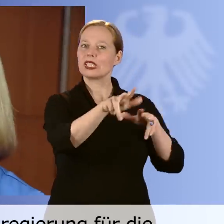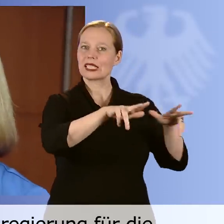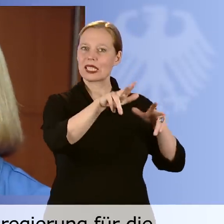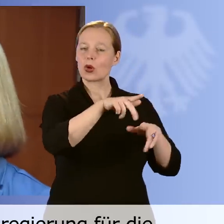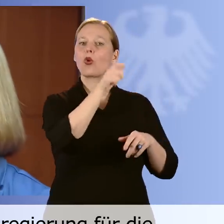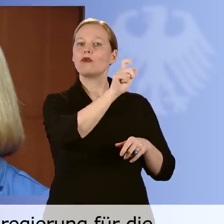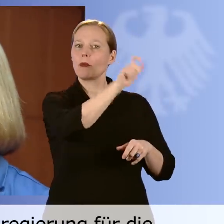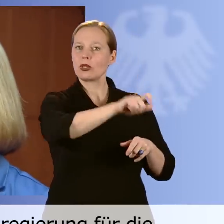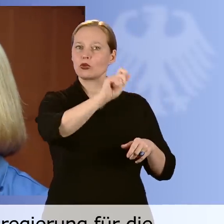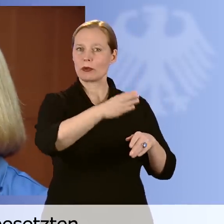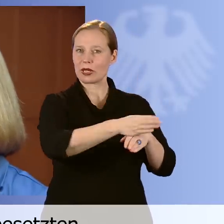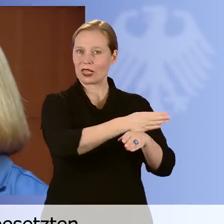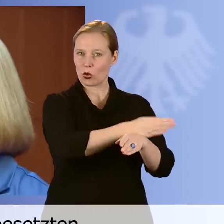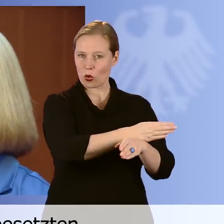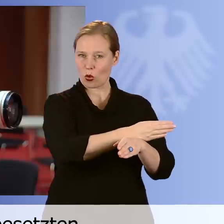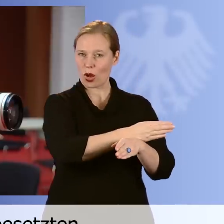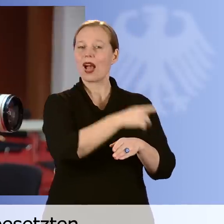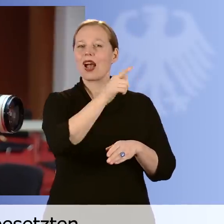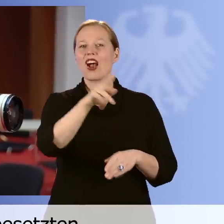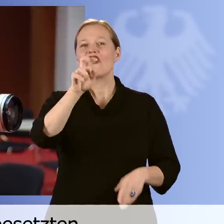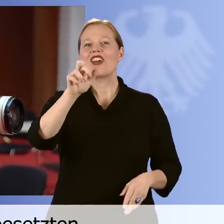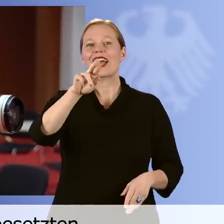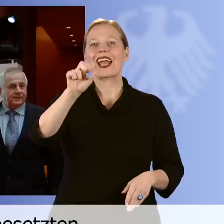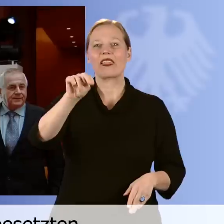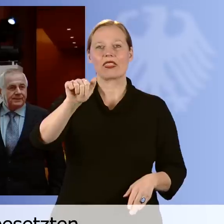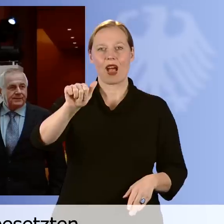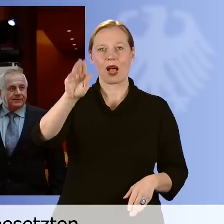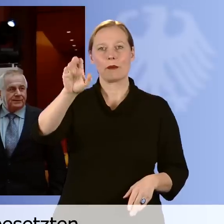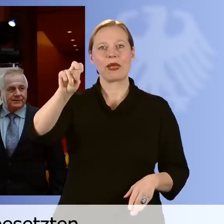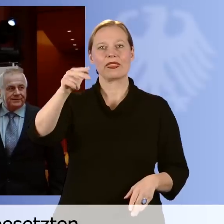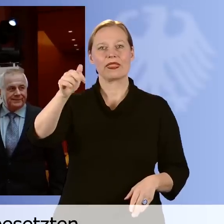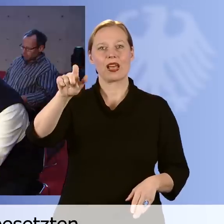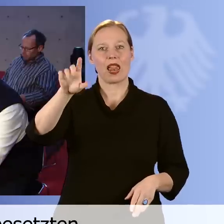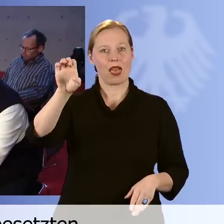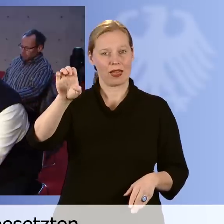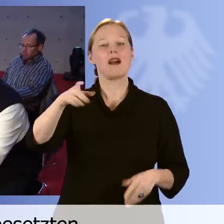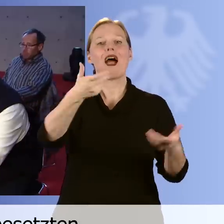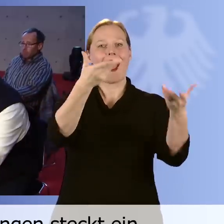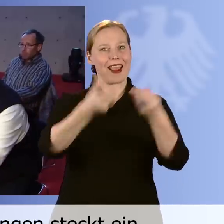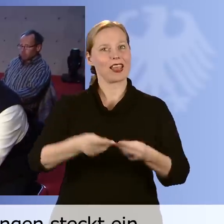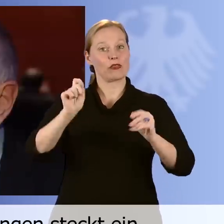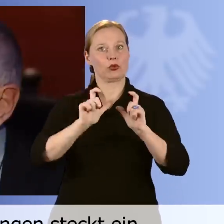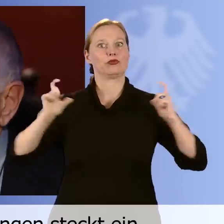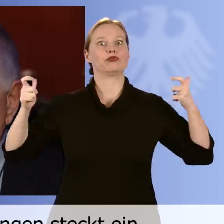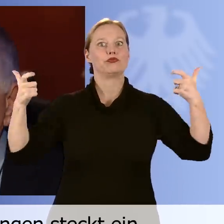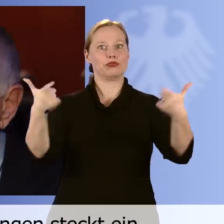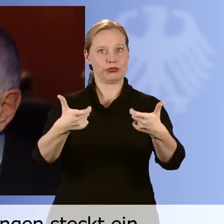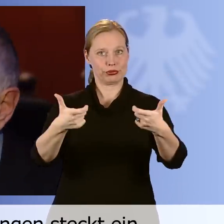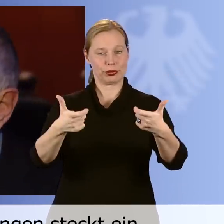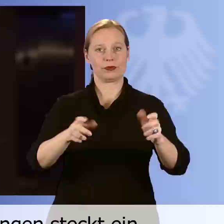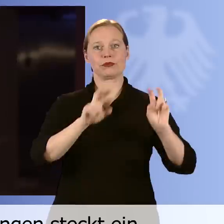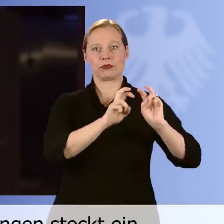Belange behinderter Menschen, Verena Bentele, hat zu einer hochrangig besetzten Gesprächsrunde eingeladen. In Menschen mit